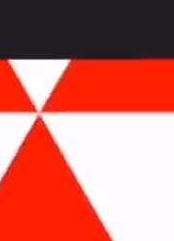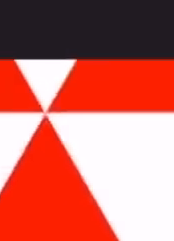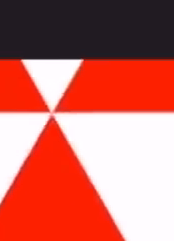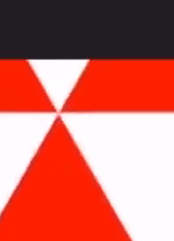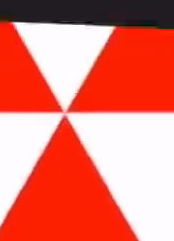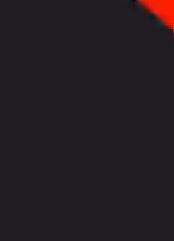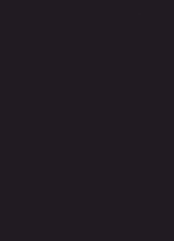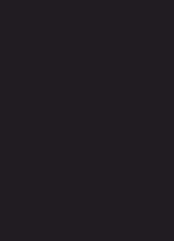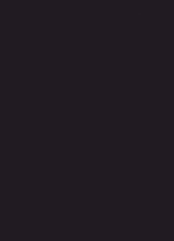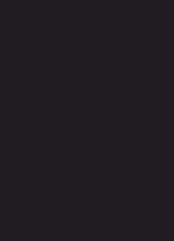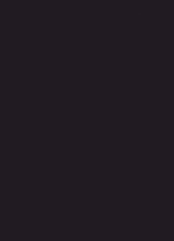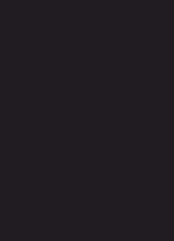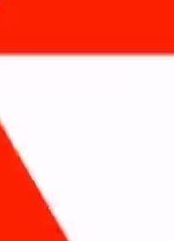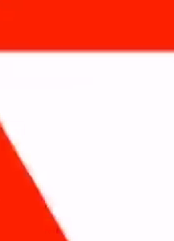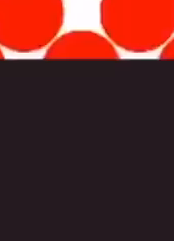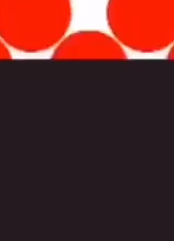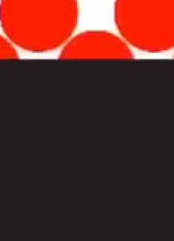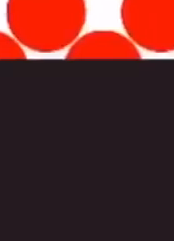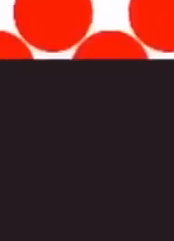We're going to take on the world.